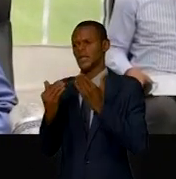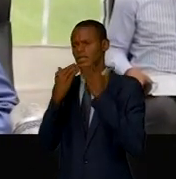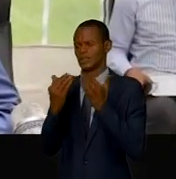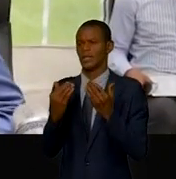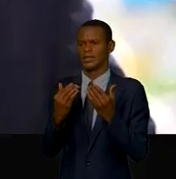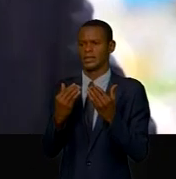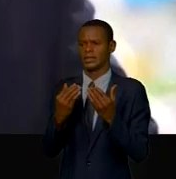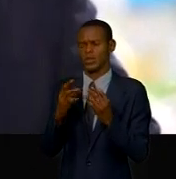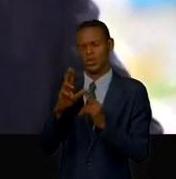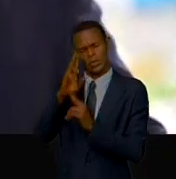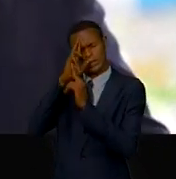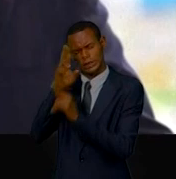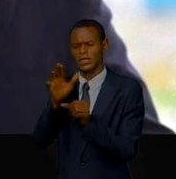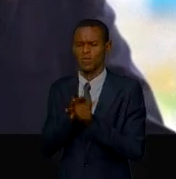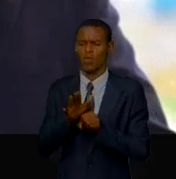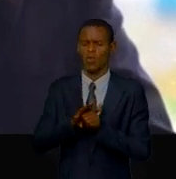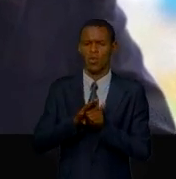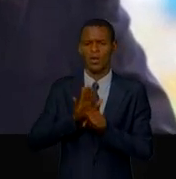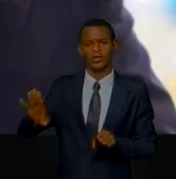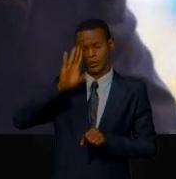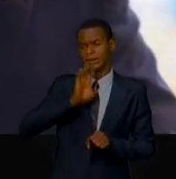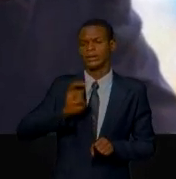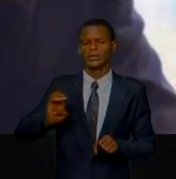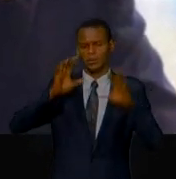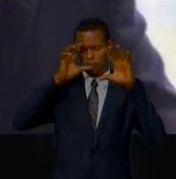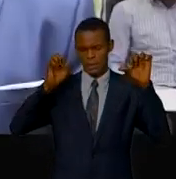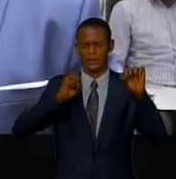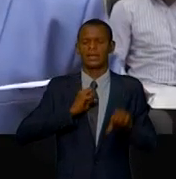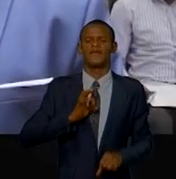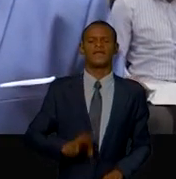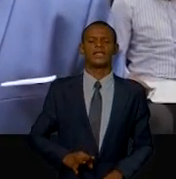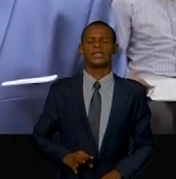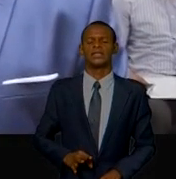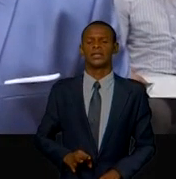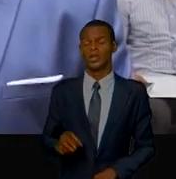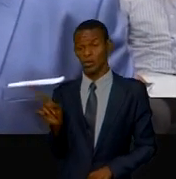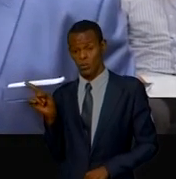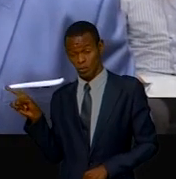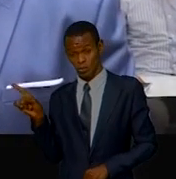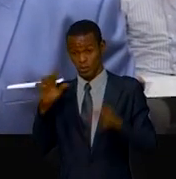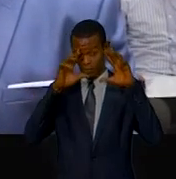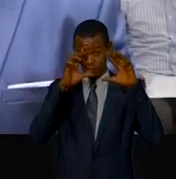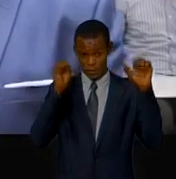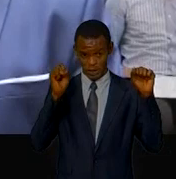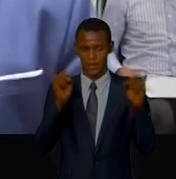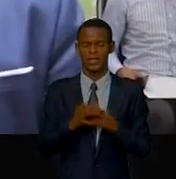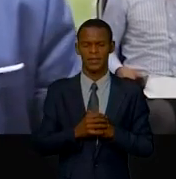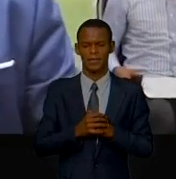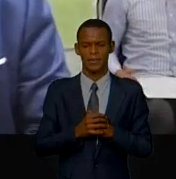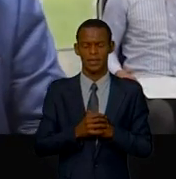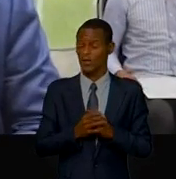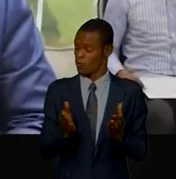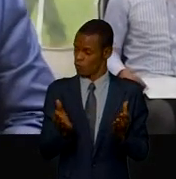chef de l'État, Félix Antoine Tissékédi Tchilombo. Lui qui tient à ce que